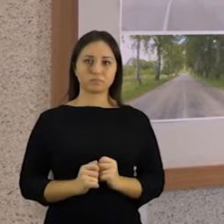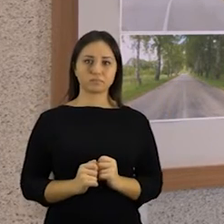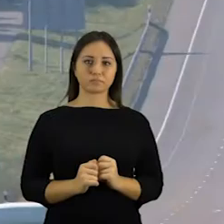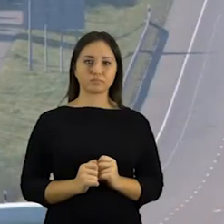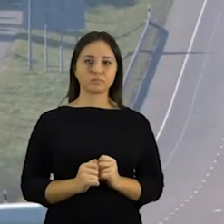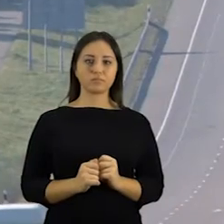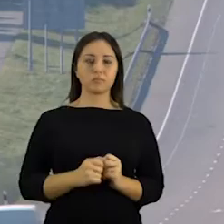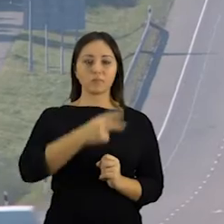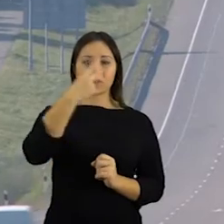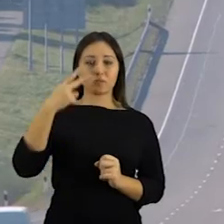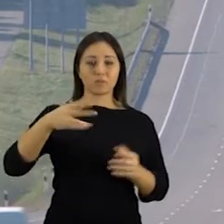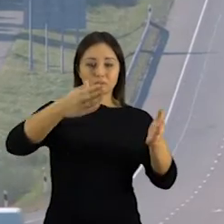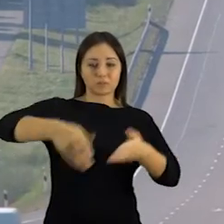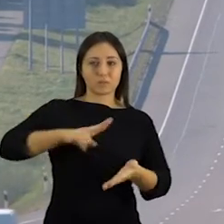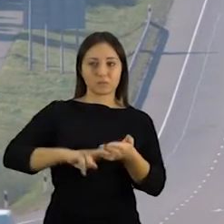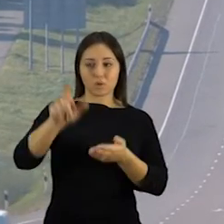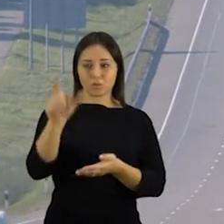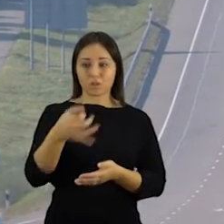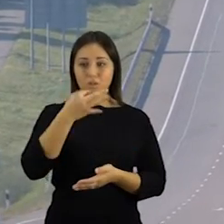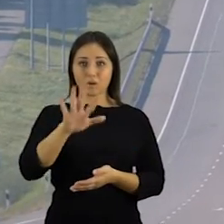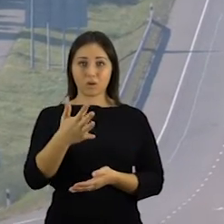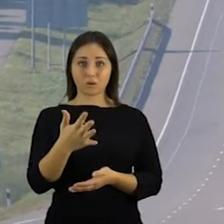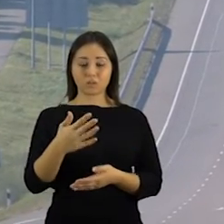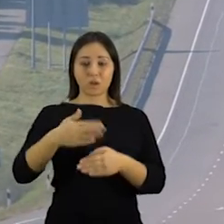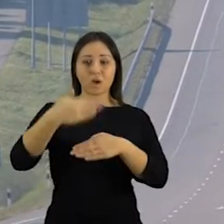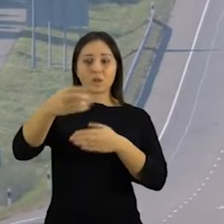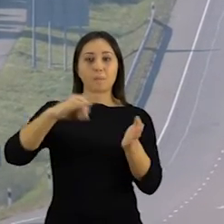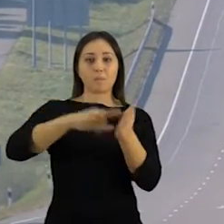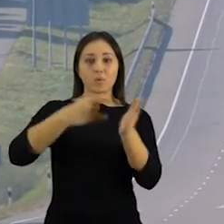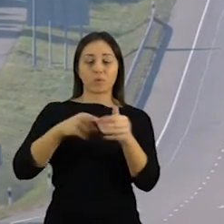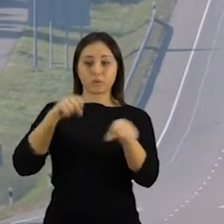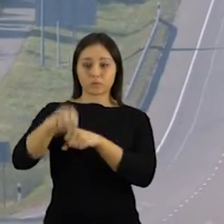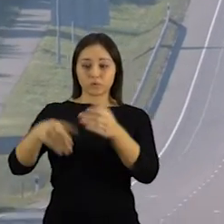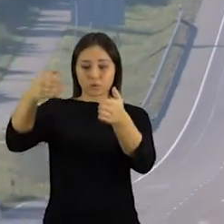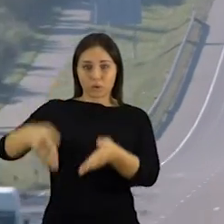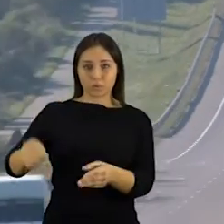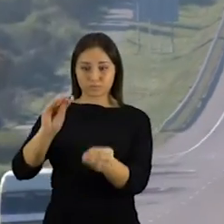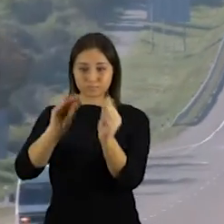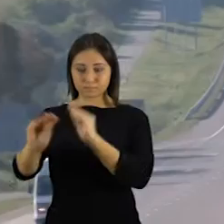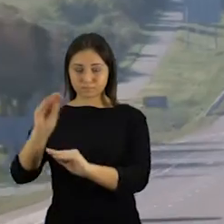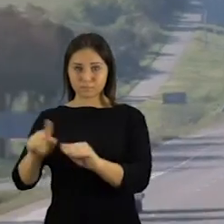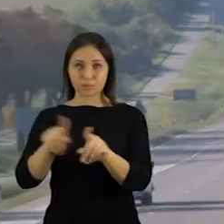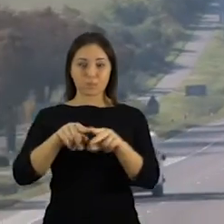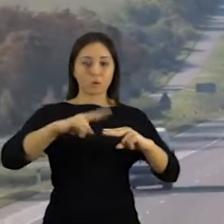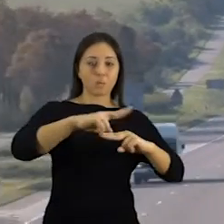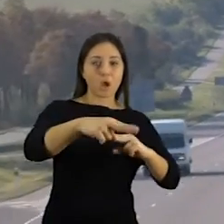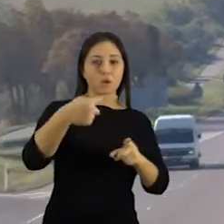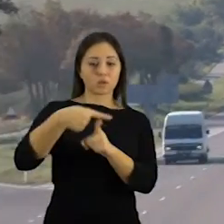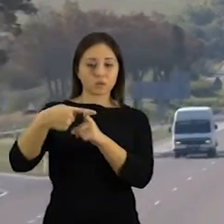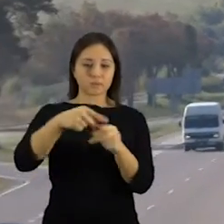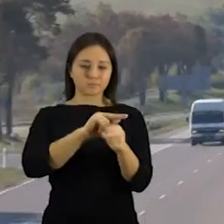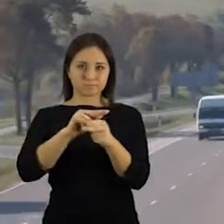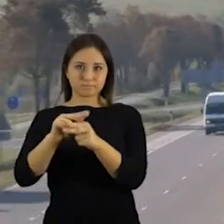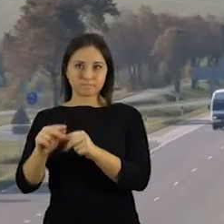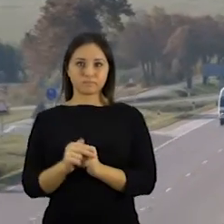sąlygos. Pasak Lietuvos automobilių kelių direkcijos specialistų atyties planuose yra dviračių takų įrengimas, perėjų ir avaringų sankrižų